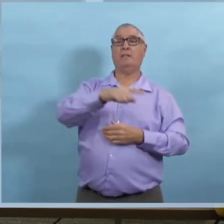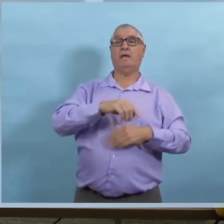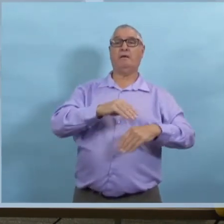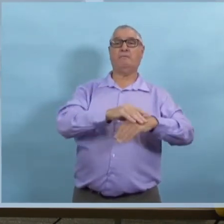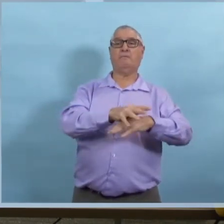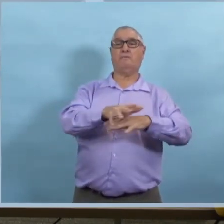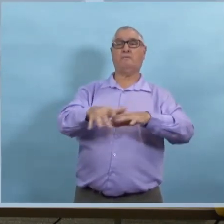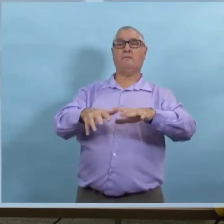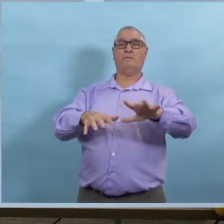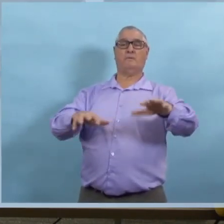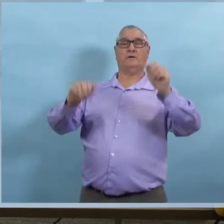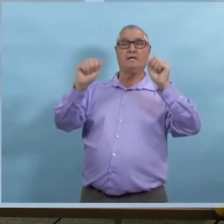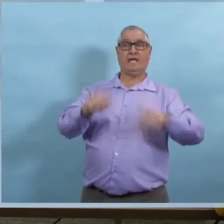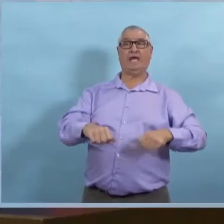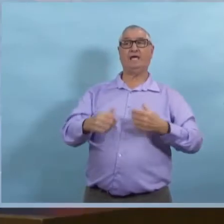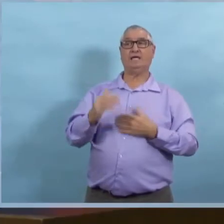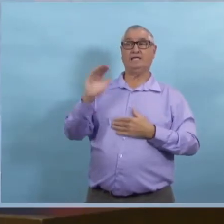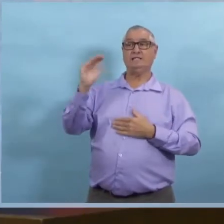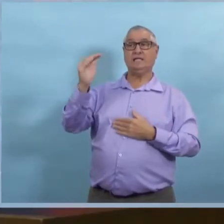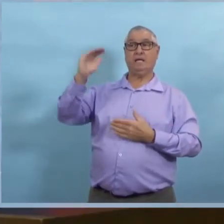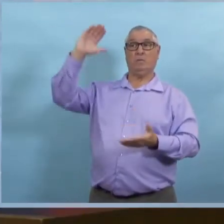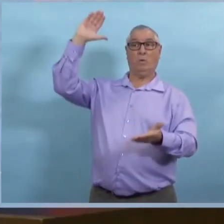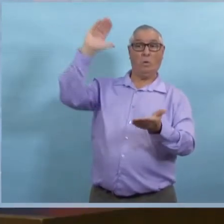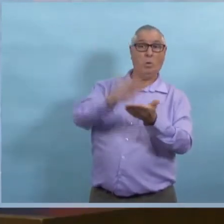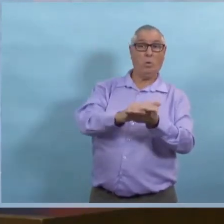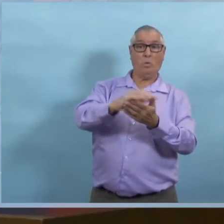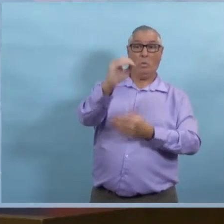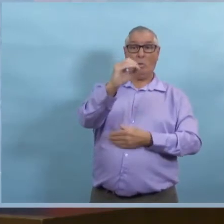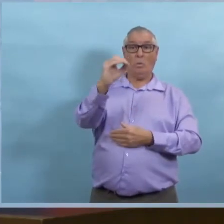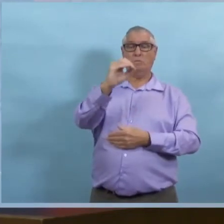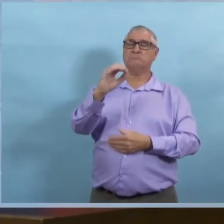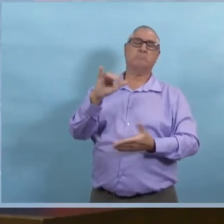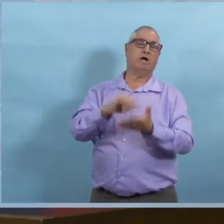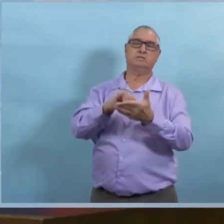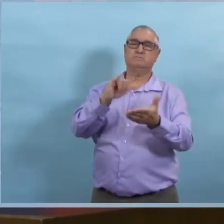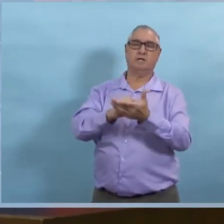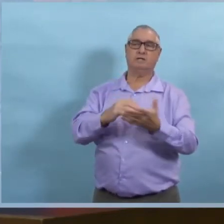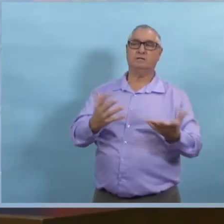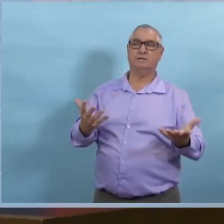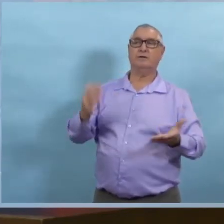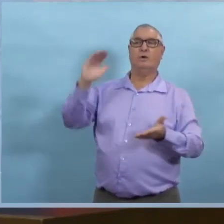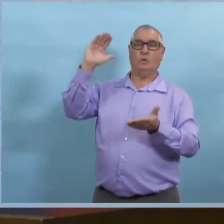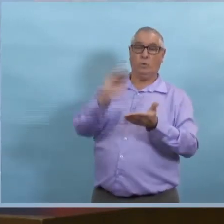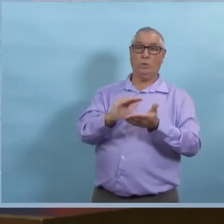À quel point est-ce que vous pouvez réduire ce genre de propagation avec les mesures que vous avez mises en place?